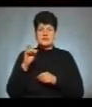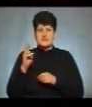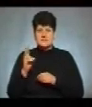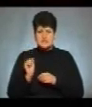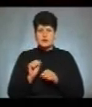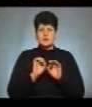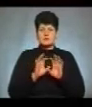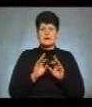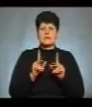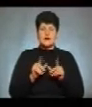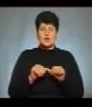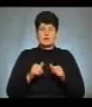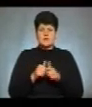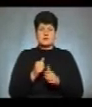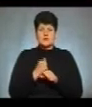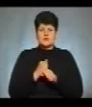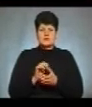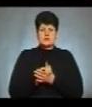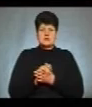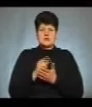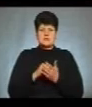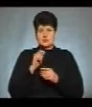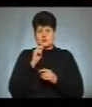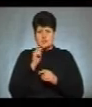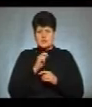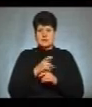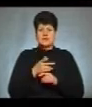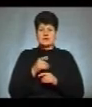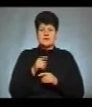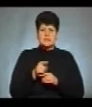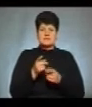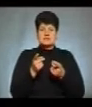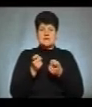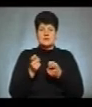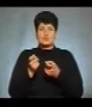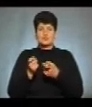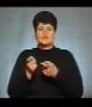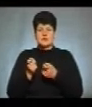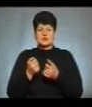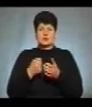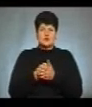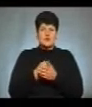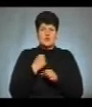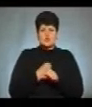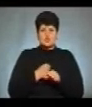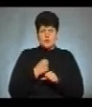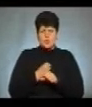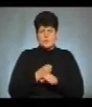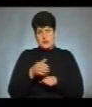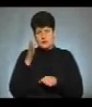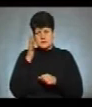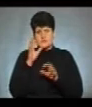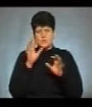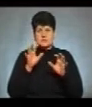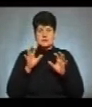комітет співпрацює з Асоціацією міст України. Представники Асоціації міст України залучаються до розробки освітнього